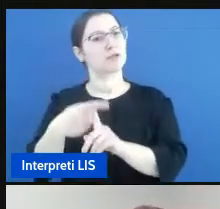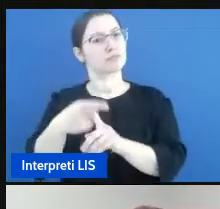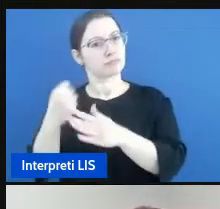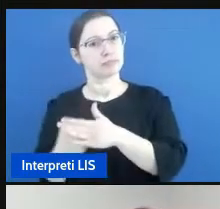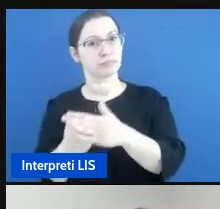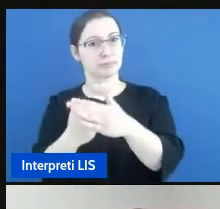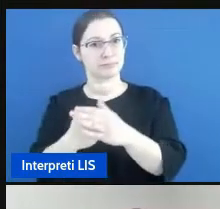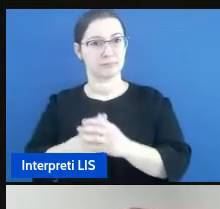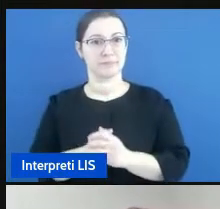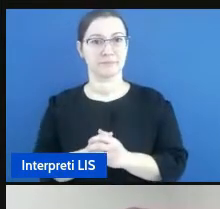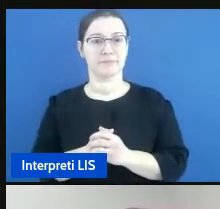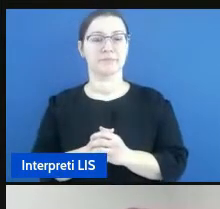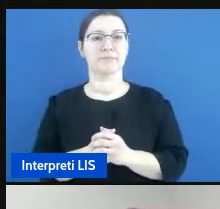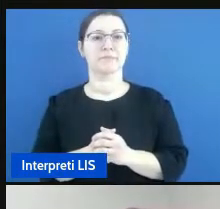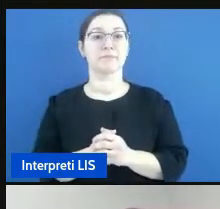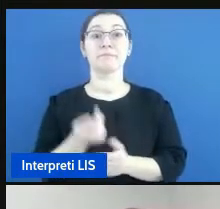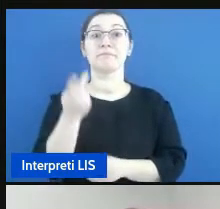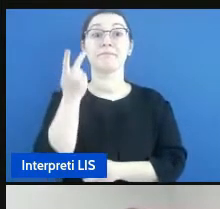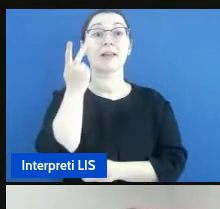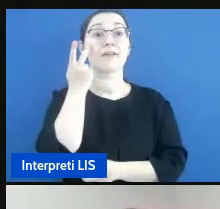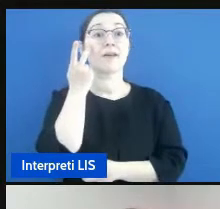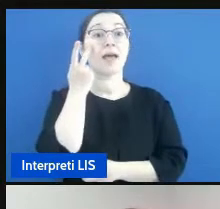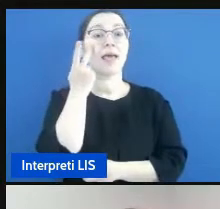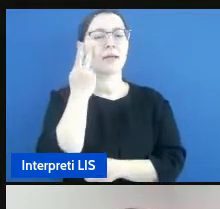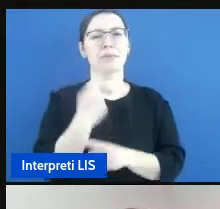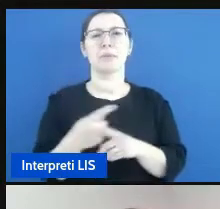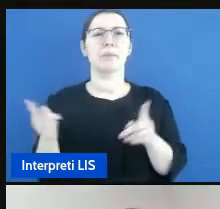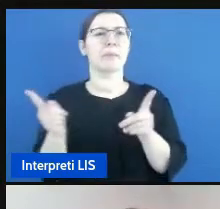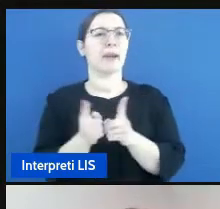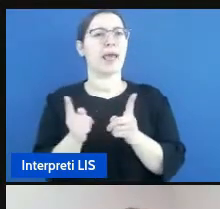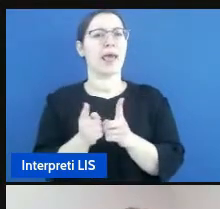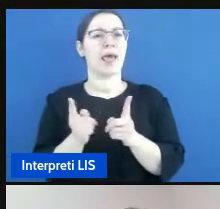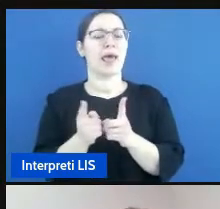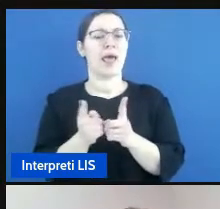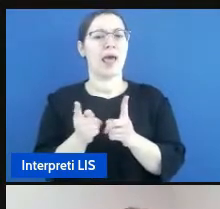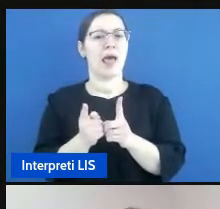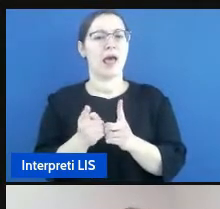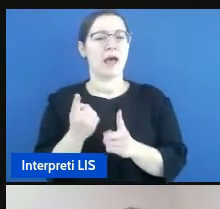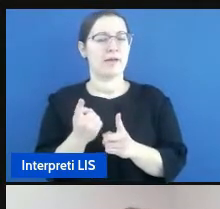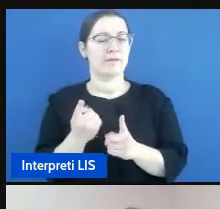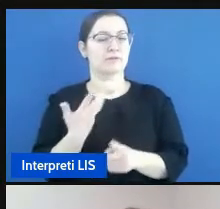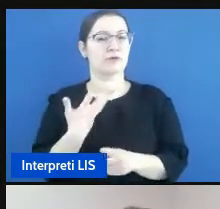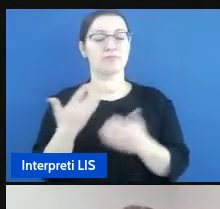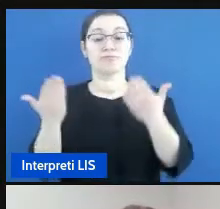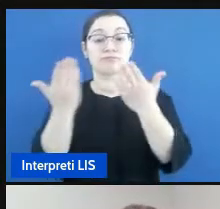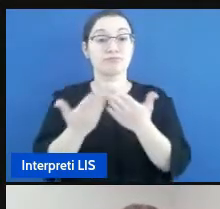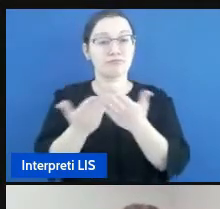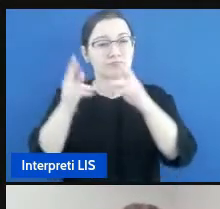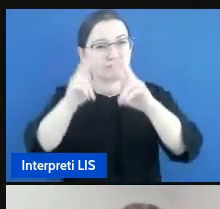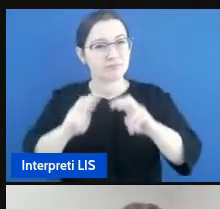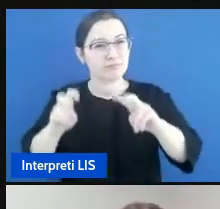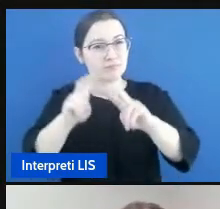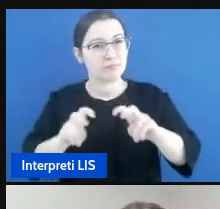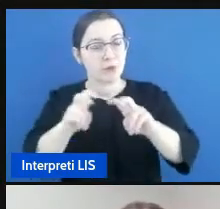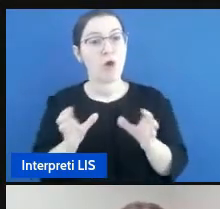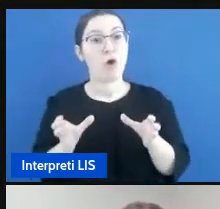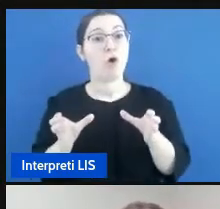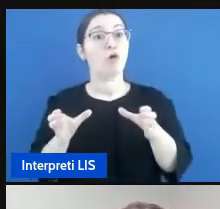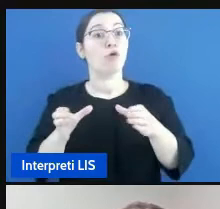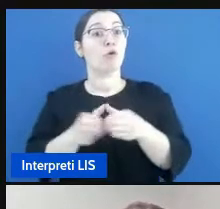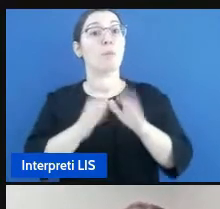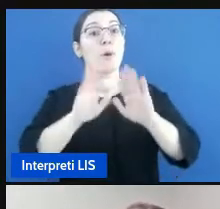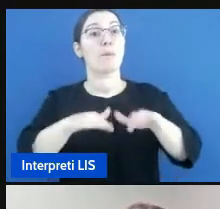vedremo ora brevemente uno studio condotto su quattro popolazioni di sordi è un gruppo di bambini